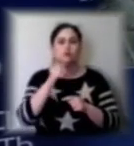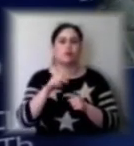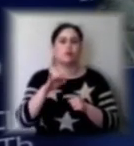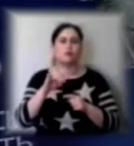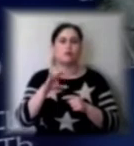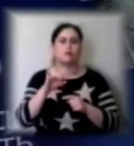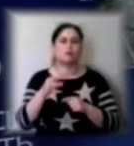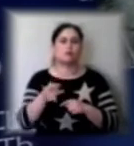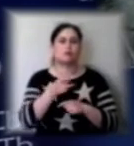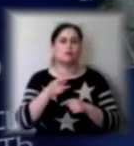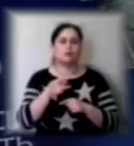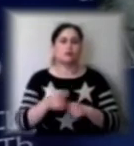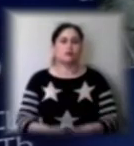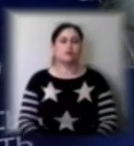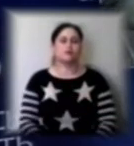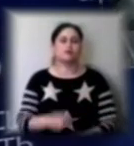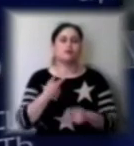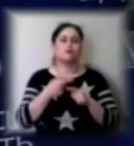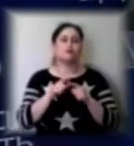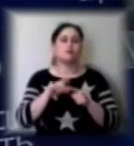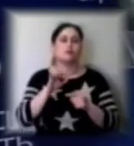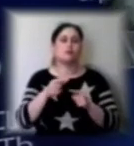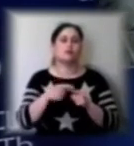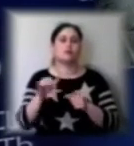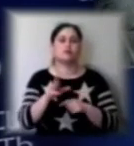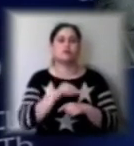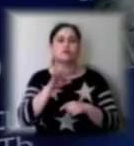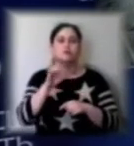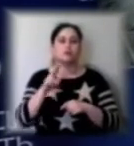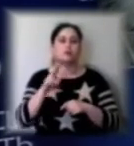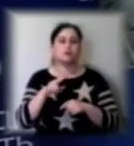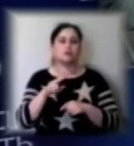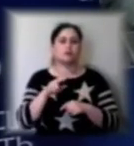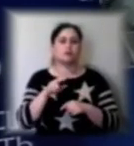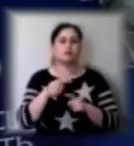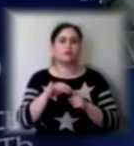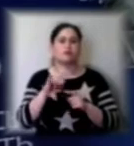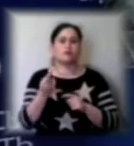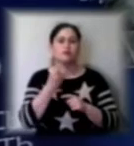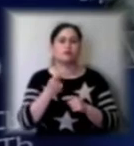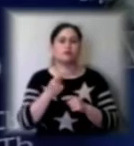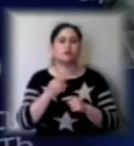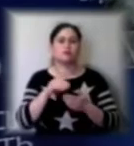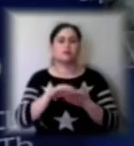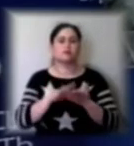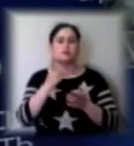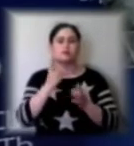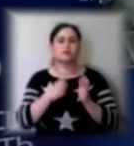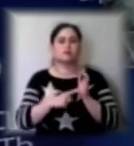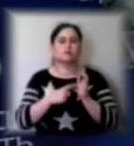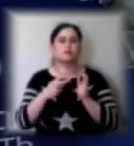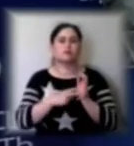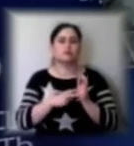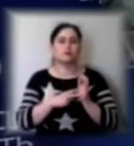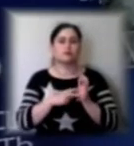Таким чином, за весь період в області зареєстровано 167 лабораторно